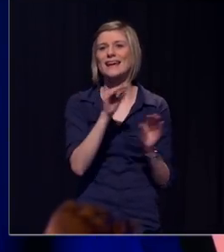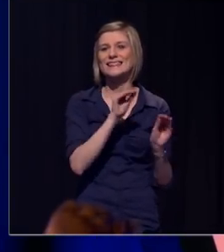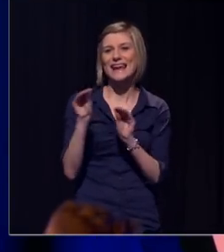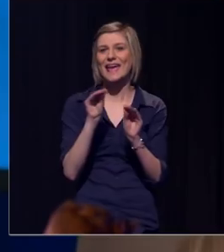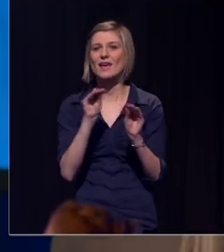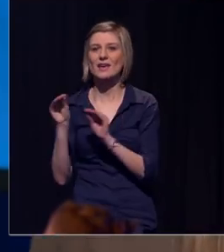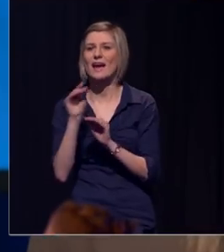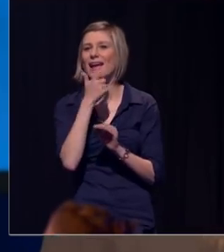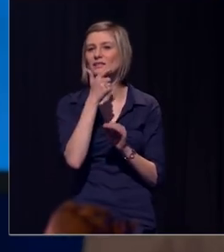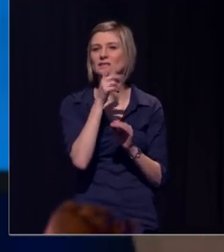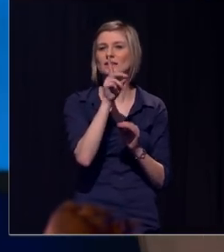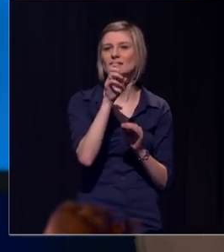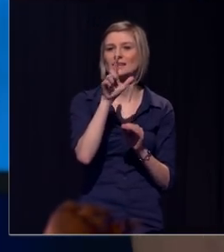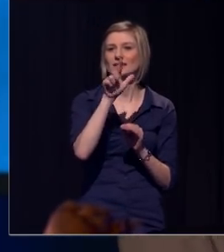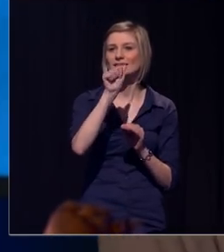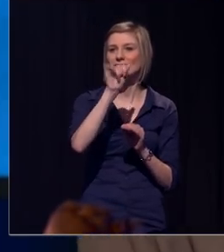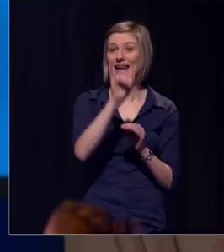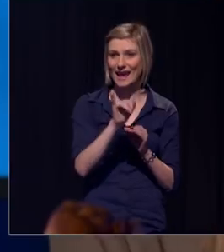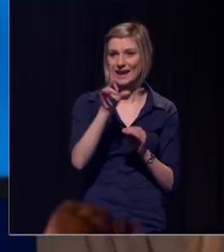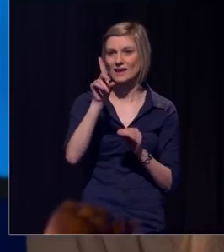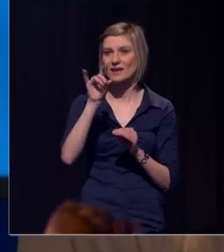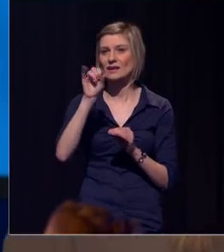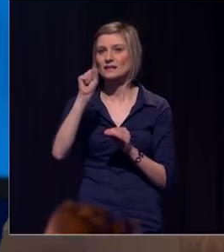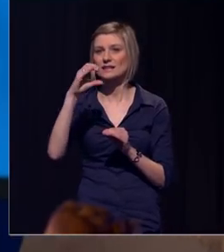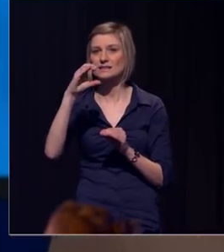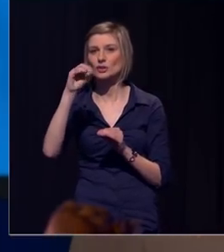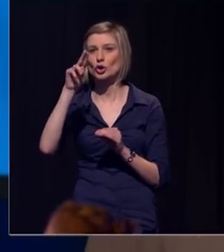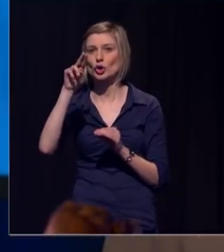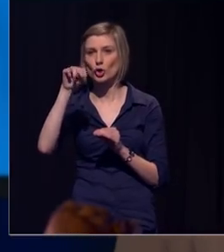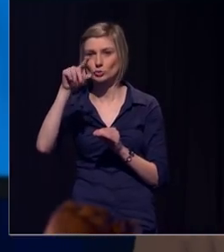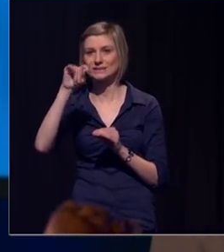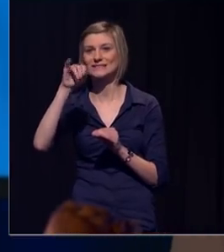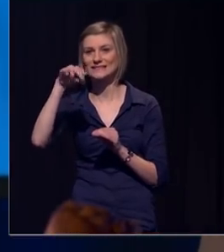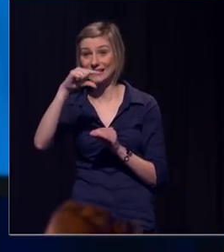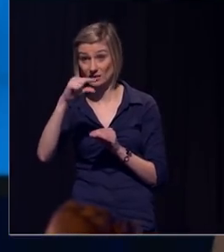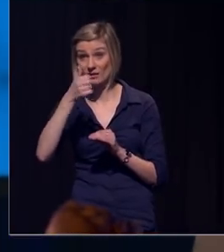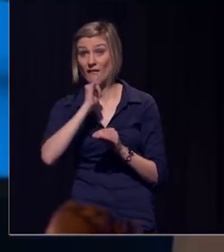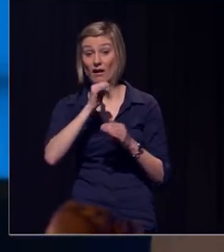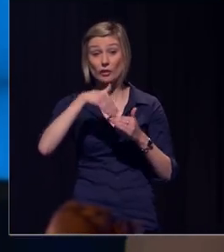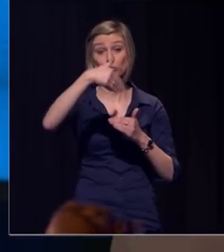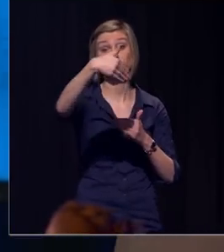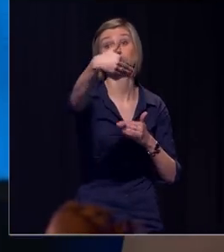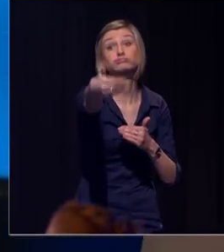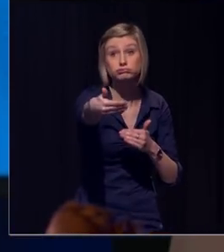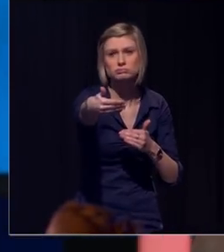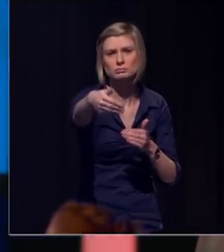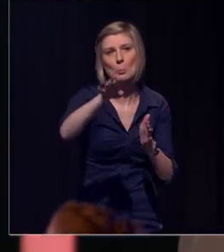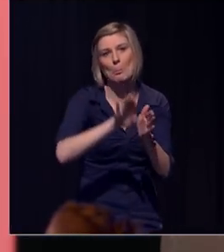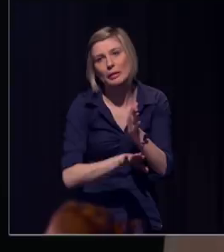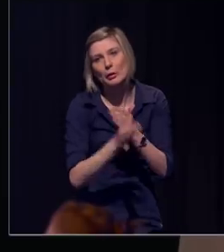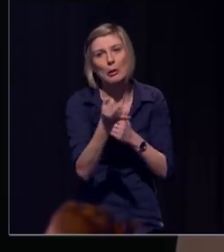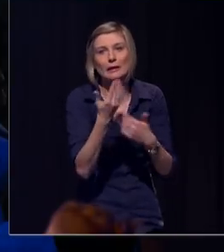betekent hoe verder iets zich in de tijd van ons bevindt, hoe minder waardevol we het vinden. Een zeer klassiek experiment